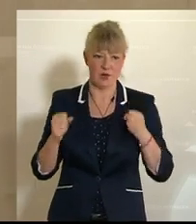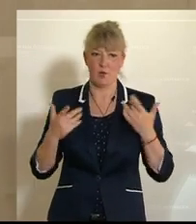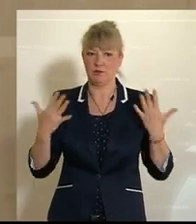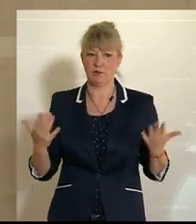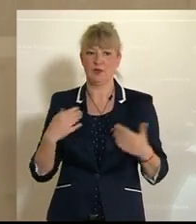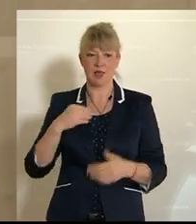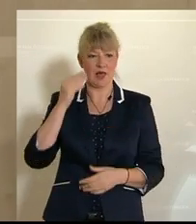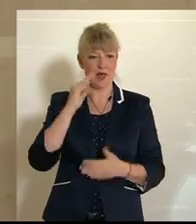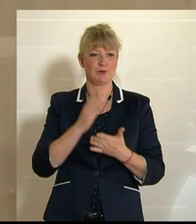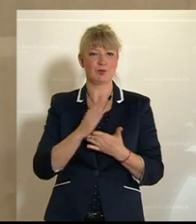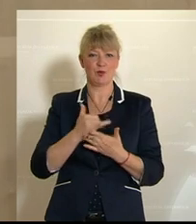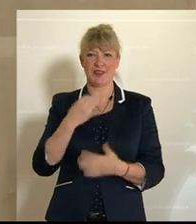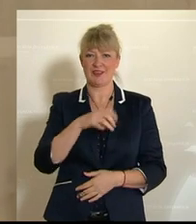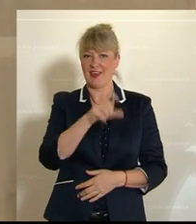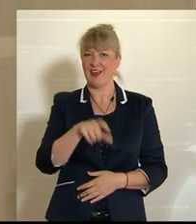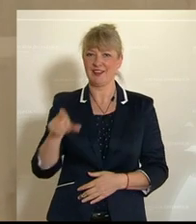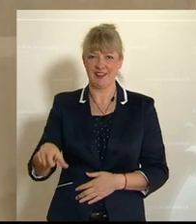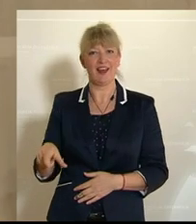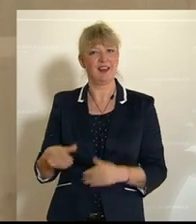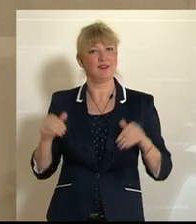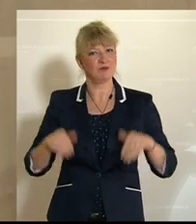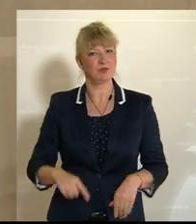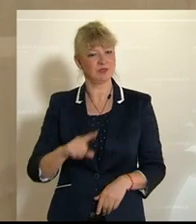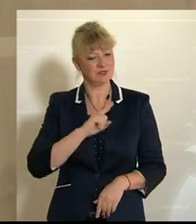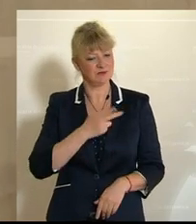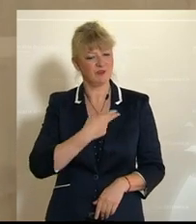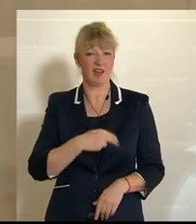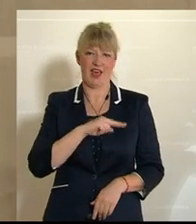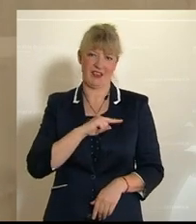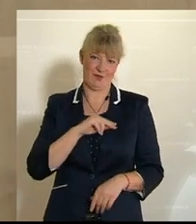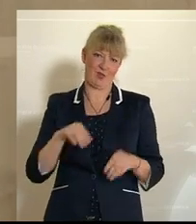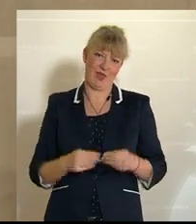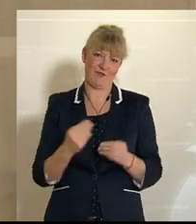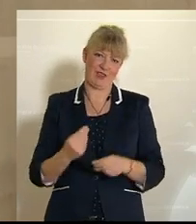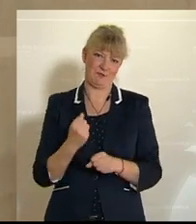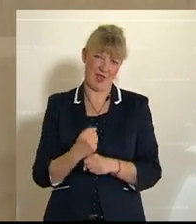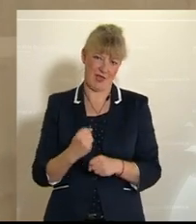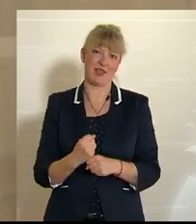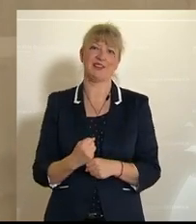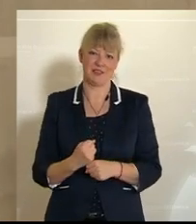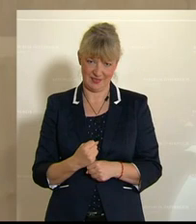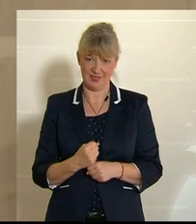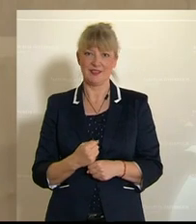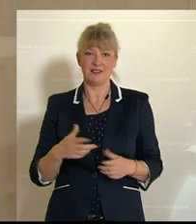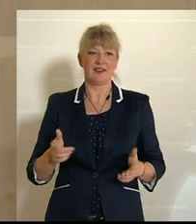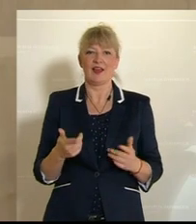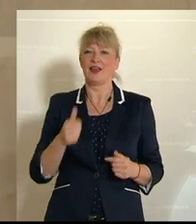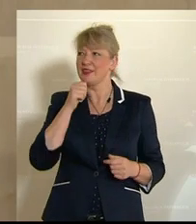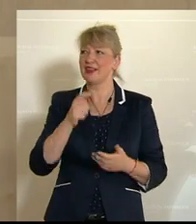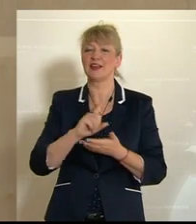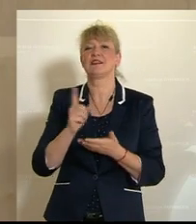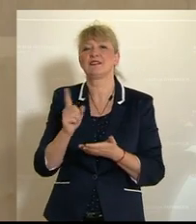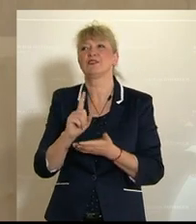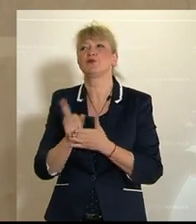ich glaube schon, dass jeder und jeder Einzelne von uns da auch aufgefordert ist, in Eigenverantwortung etwas beizutragen. Nämlich nicht erst zum Arzt zu gehen, wenn es